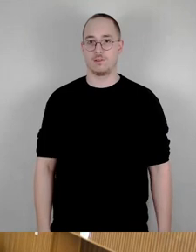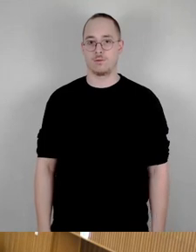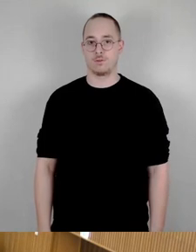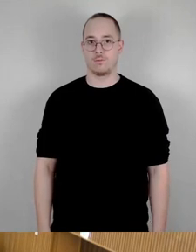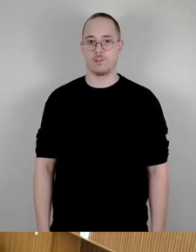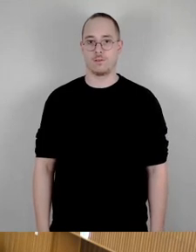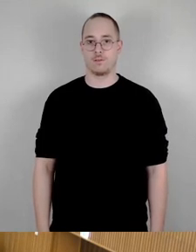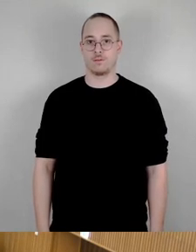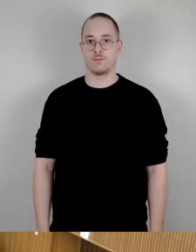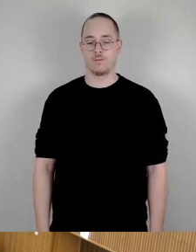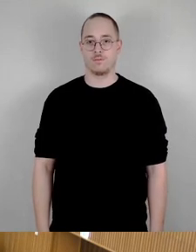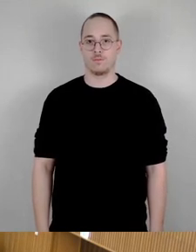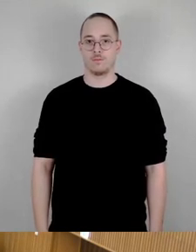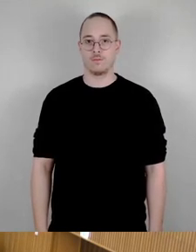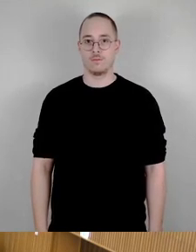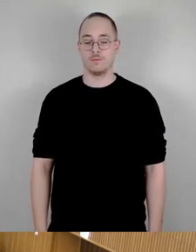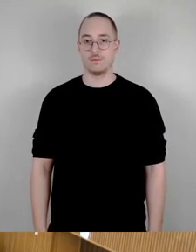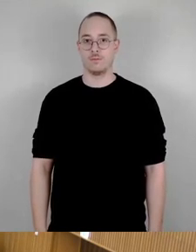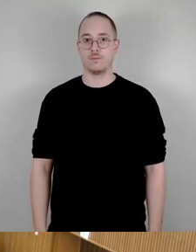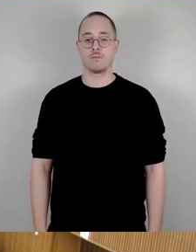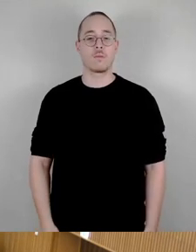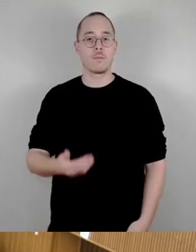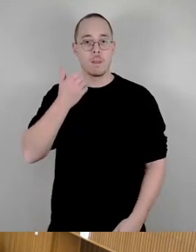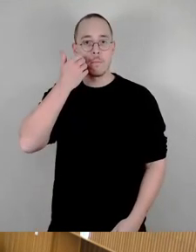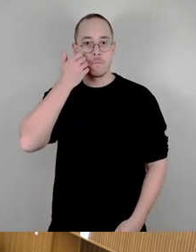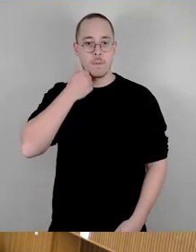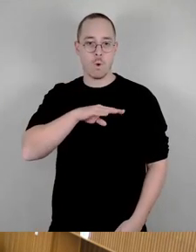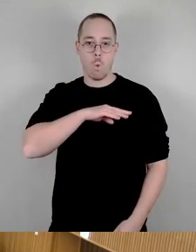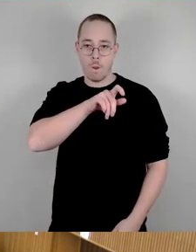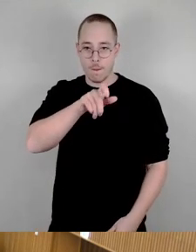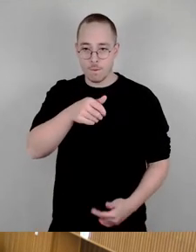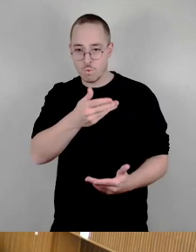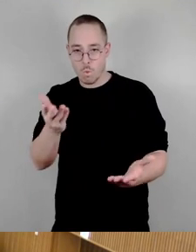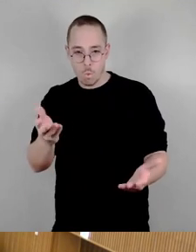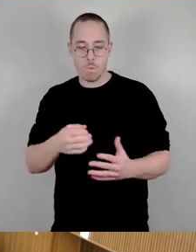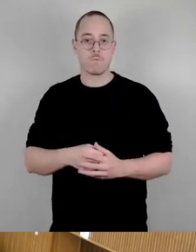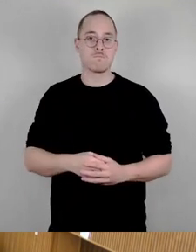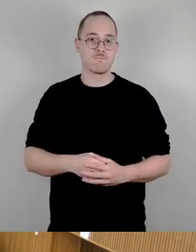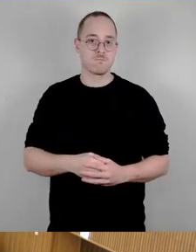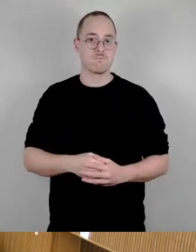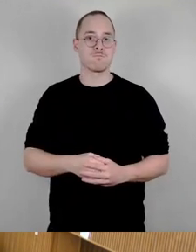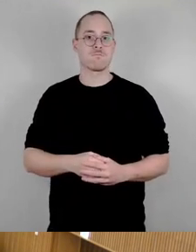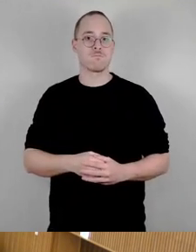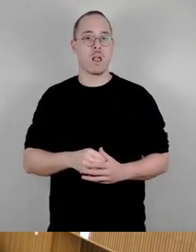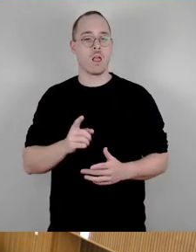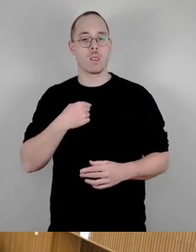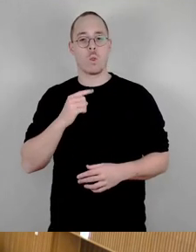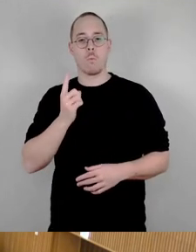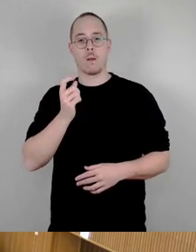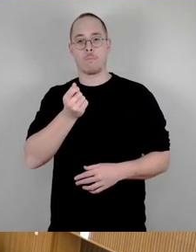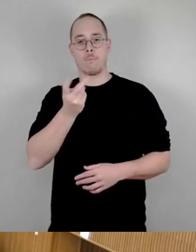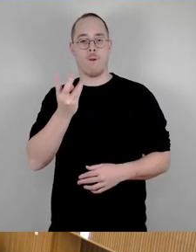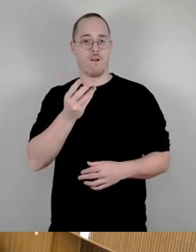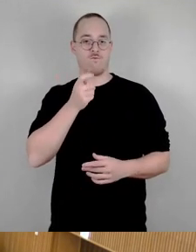Liebe Kolleginnen und Kollegen, das wird das Thema nicht ganz so schnell durchwinken. Auch noch mal ein paar Worte. Vielen Dank, dass Sie bereit waren, das Thema